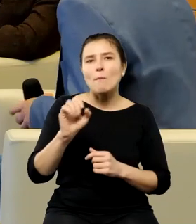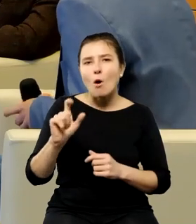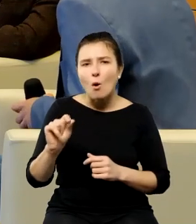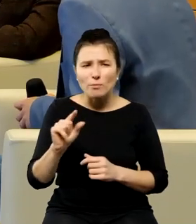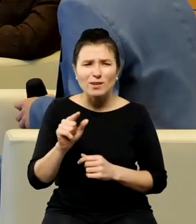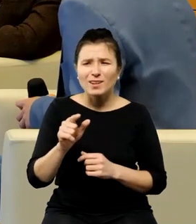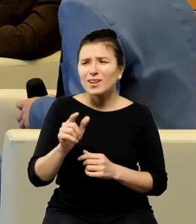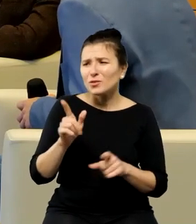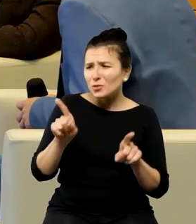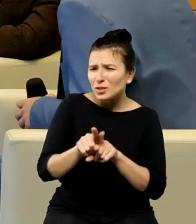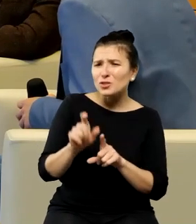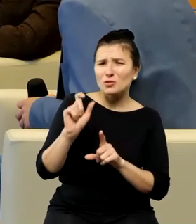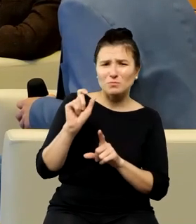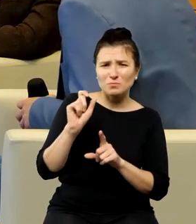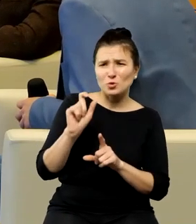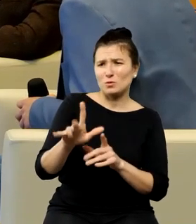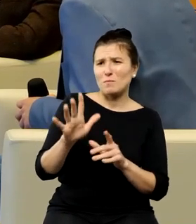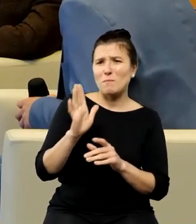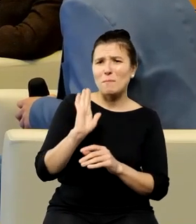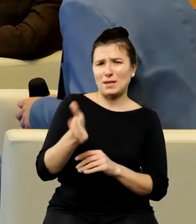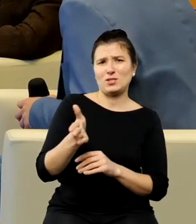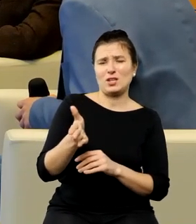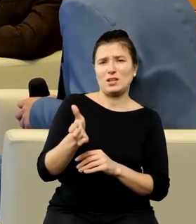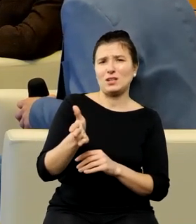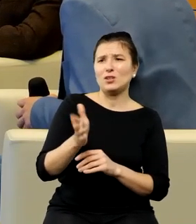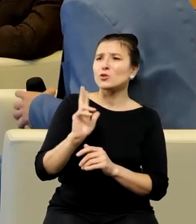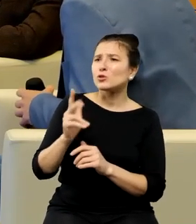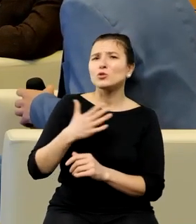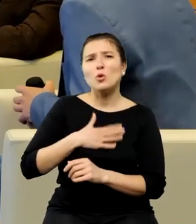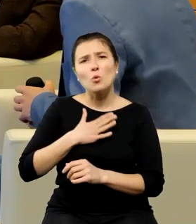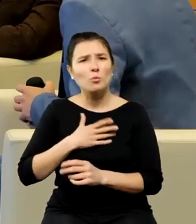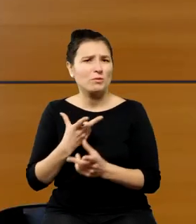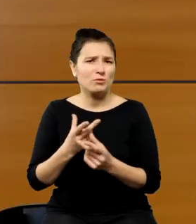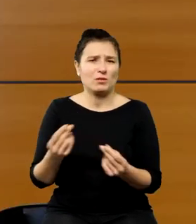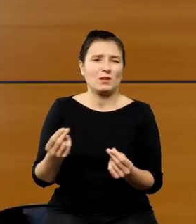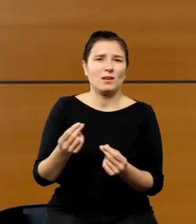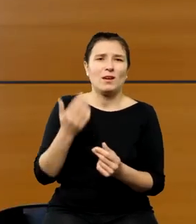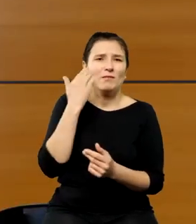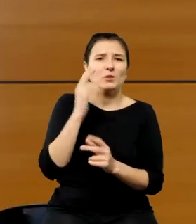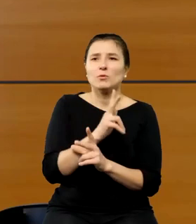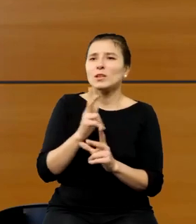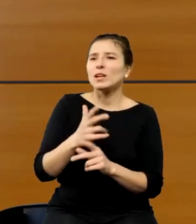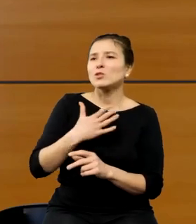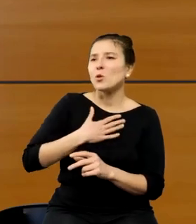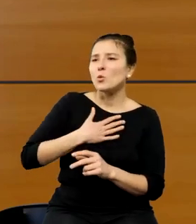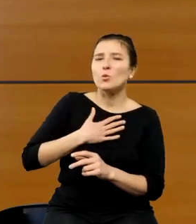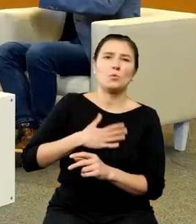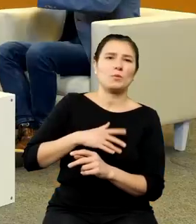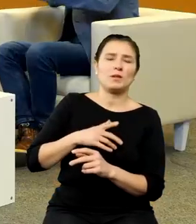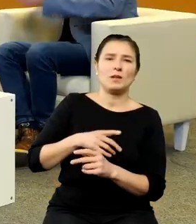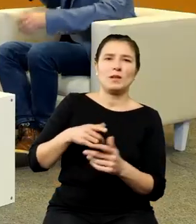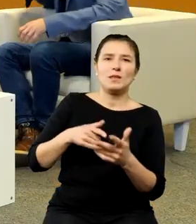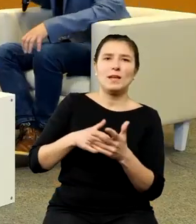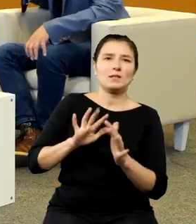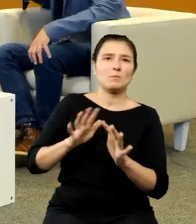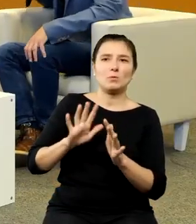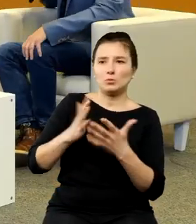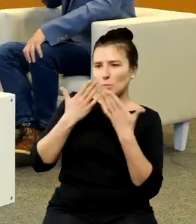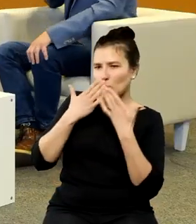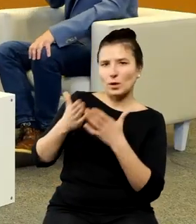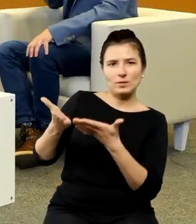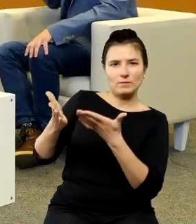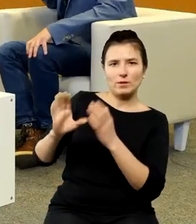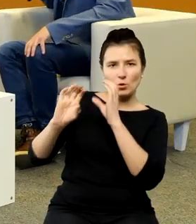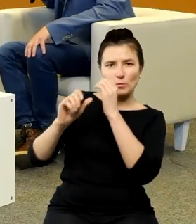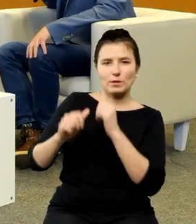podobało czy nie i wtedy też powiedzmy nie wszystkim się te przedstawienia podobały oczywiście to jest chyba właśnie najpiękniejsze